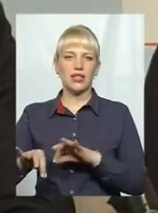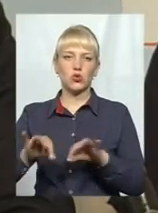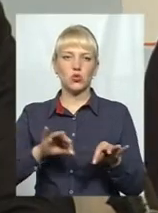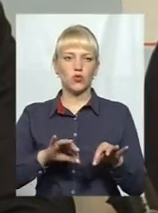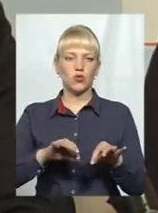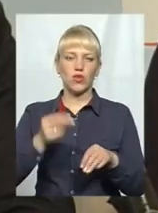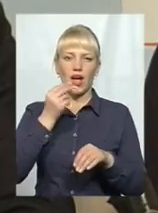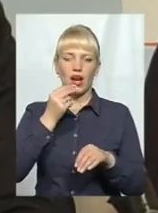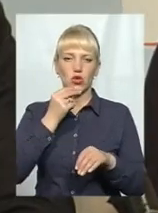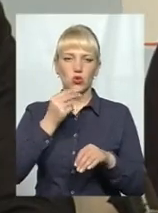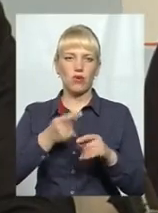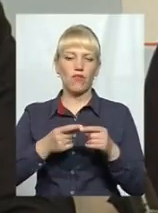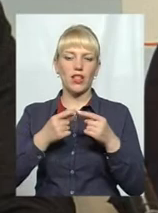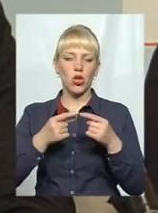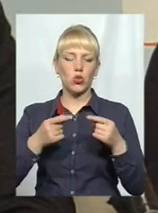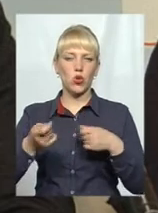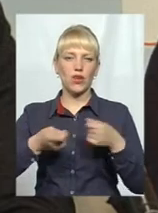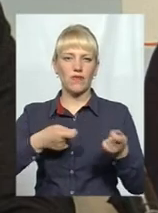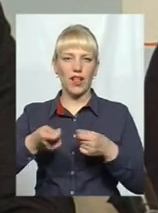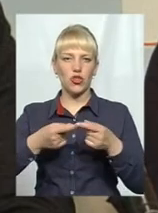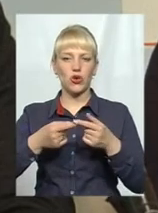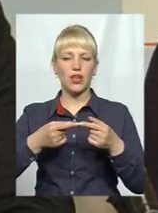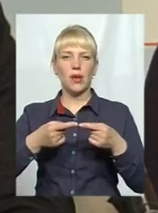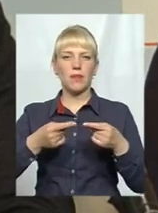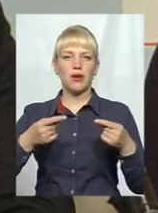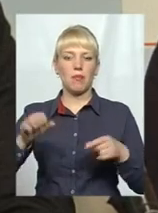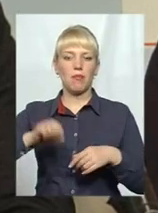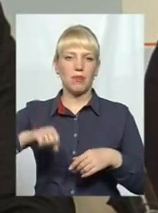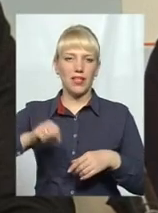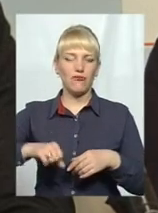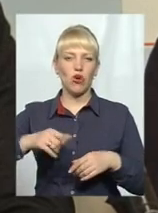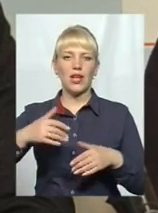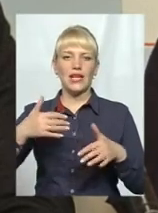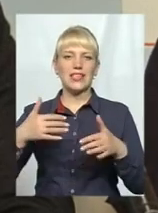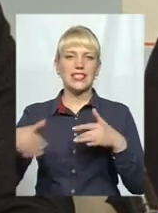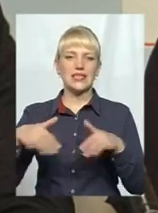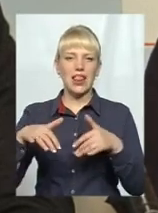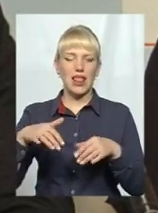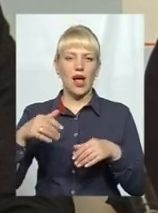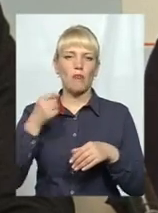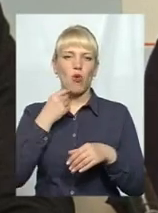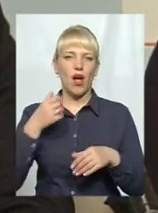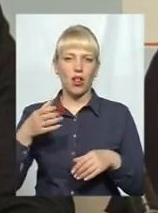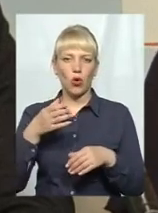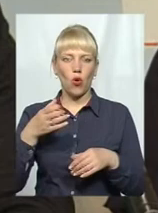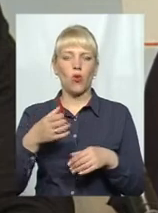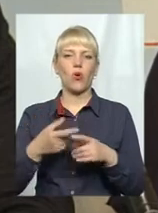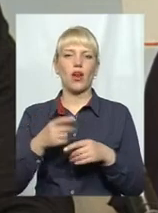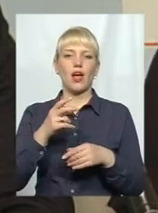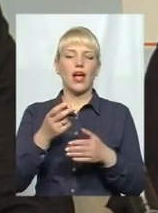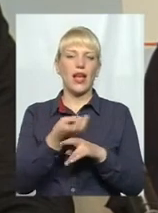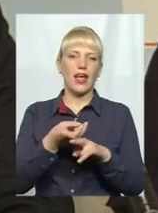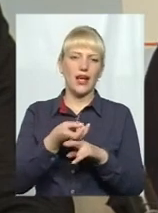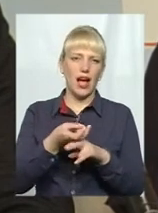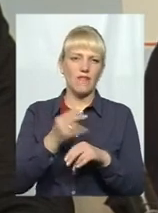на харчування пересувної торгівельної мережі, пиво, слабо, алкоголь, не алкоголь, кава, тютюм. Ну, там різні відсутки,